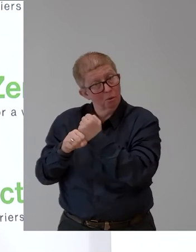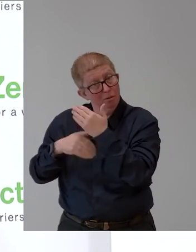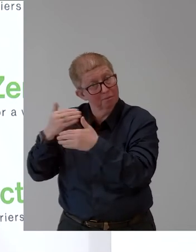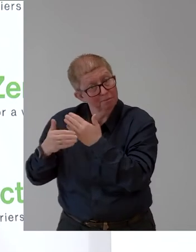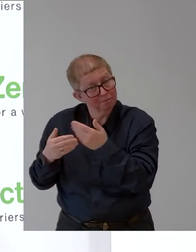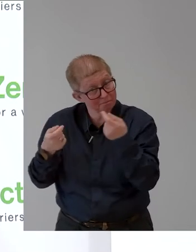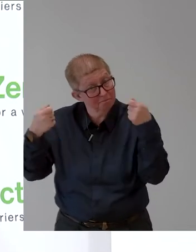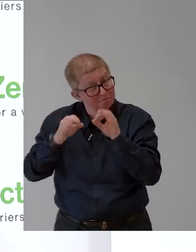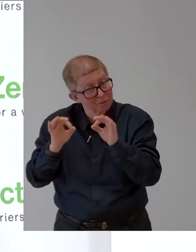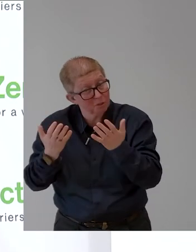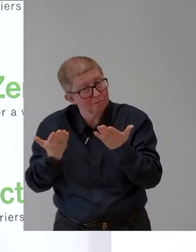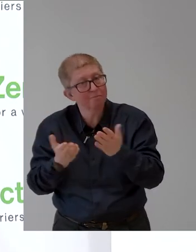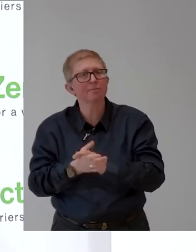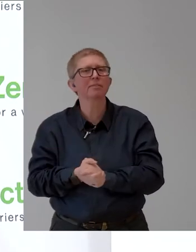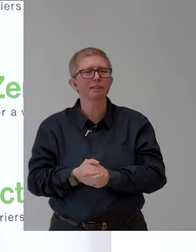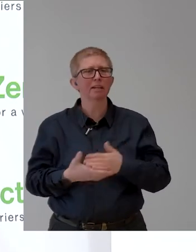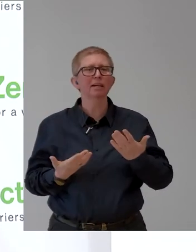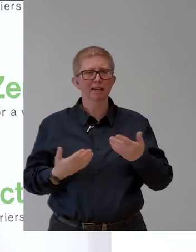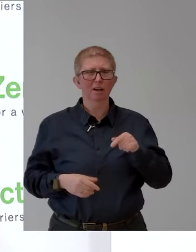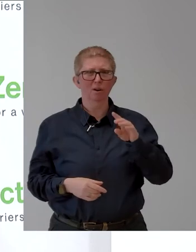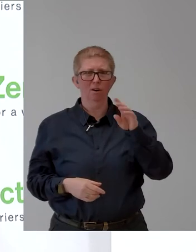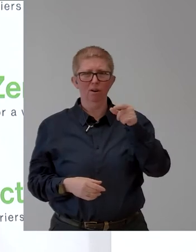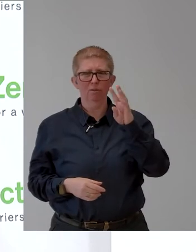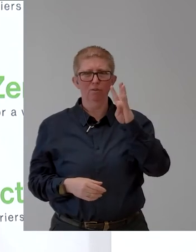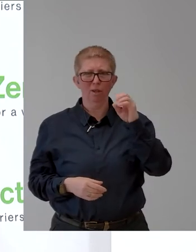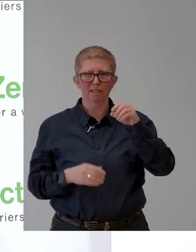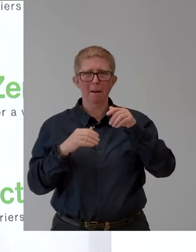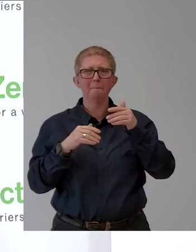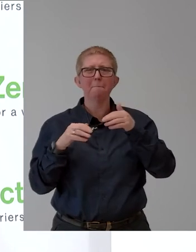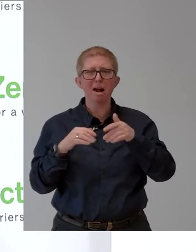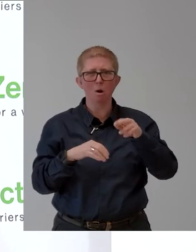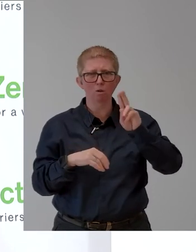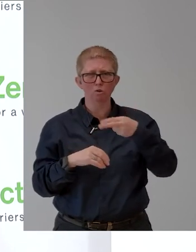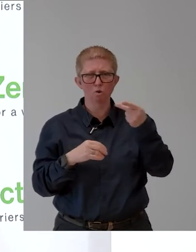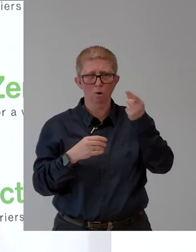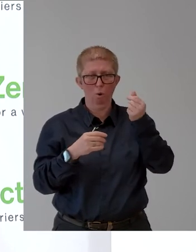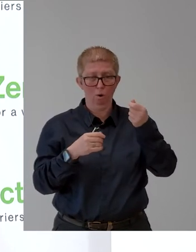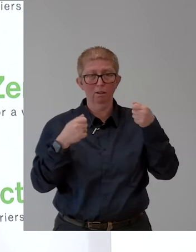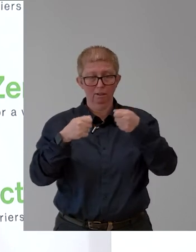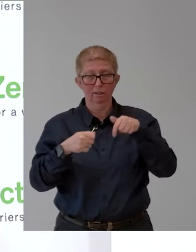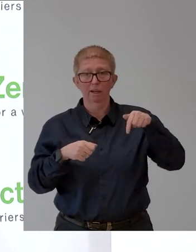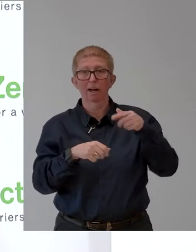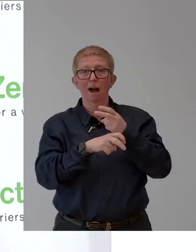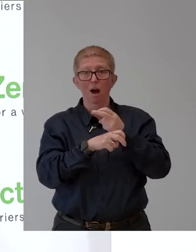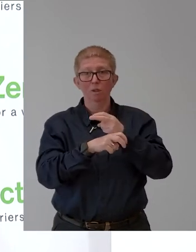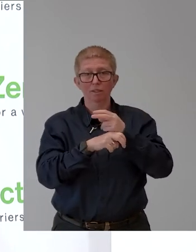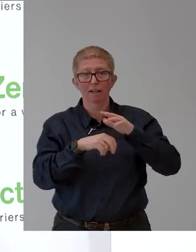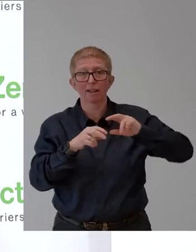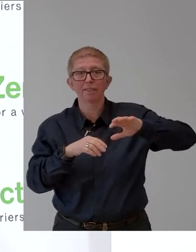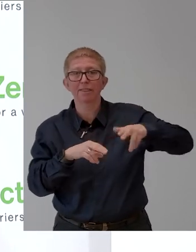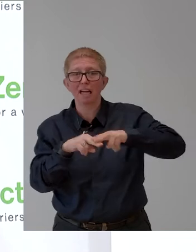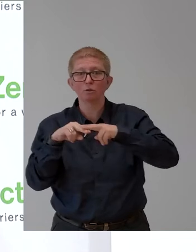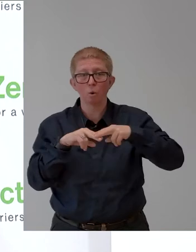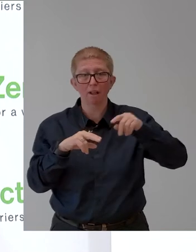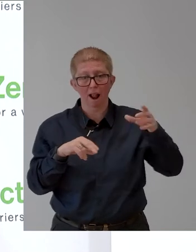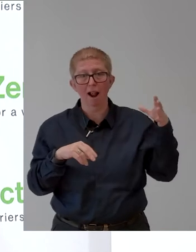vom Nationalrat für Menschen mit Behinderung für das Jahr 2021 und auch für das Jahr 2022 werden sie